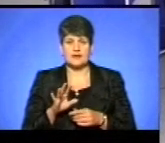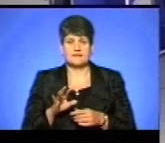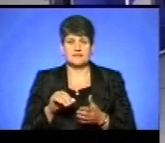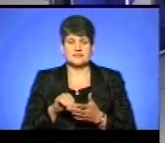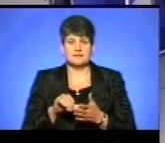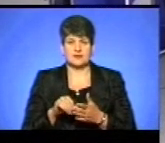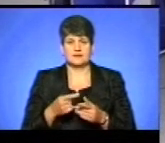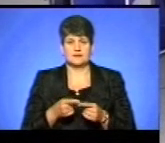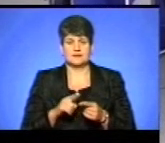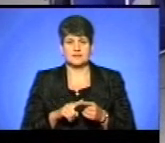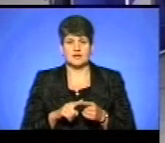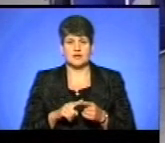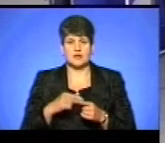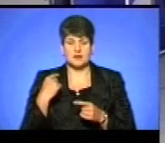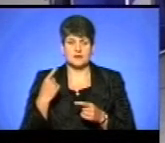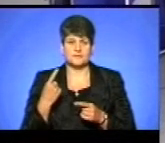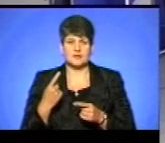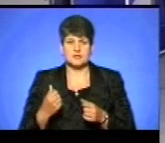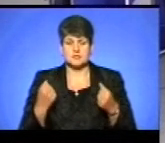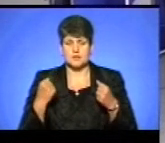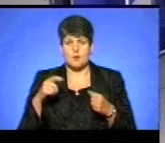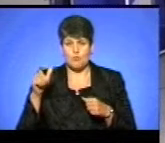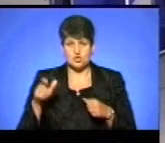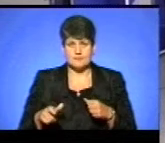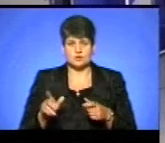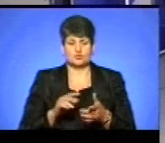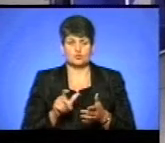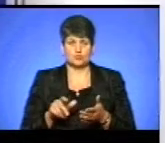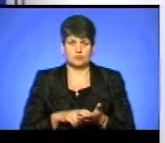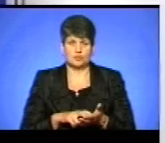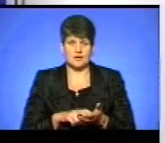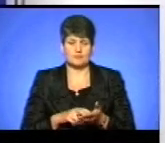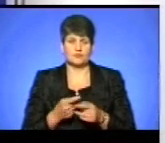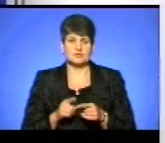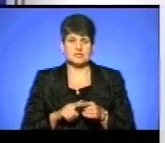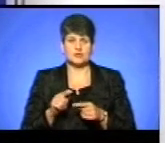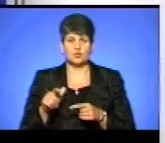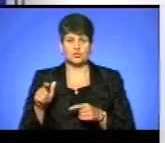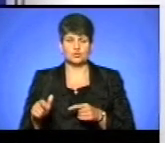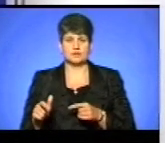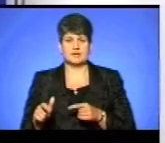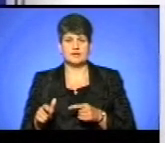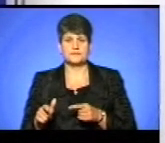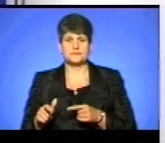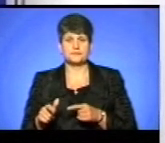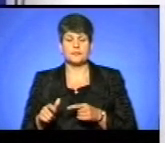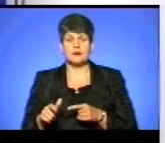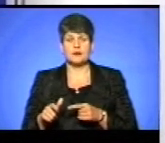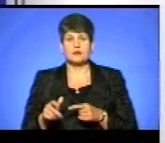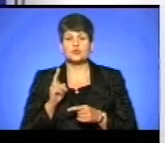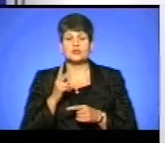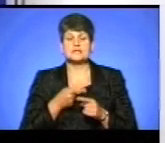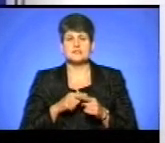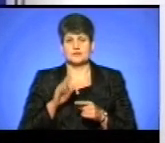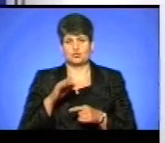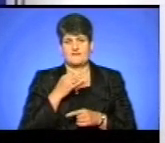оцих мордоворотів, спортсменів, щоб люди боялися, тому що, не дай Боже, оці спортсмени візьмуть когось в парку, поб'ють і так далі. Хто за це потім